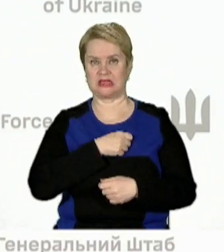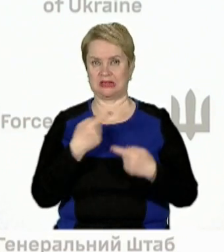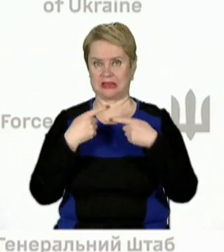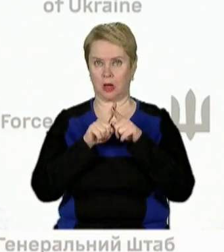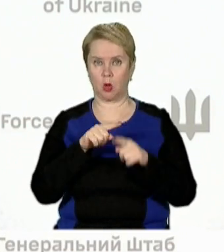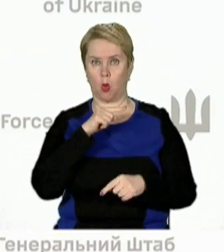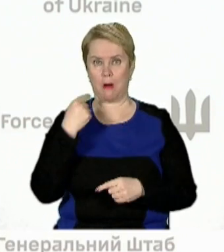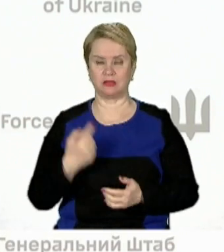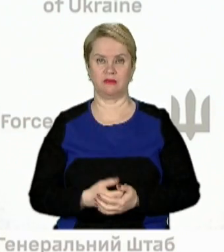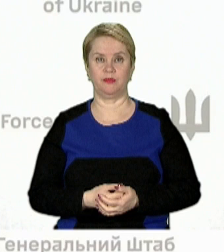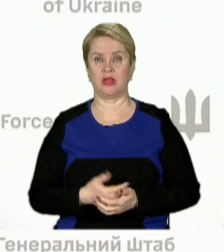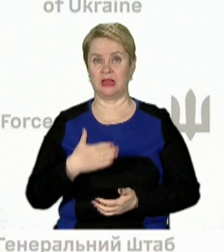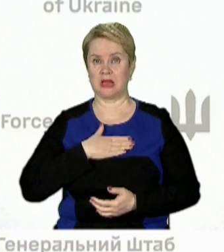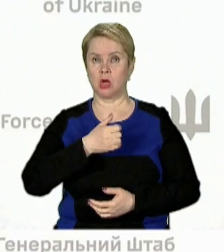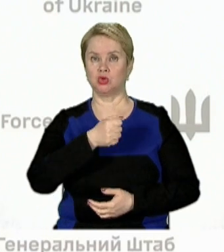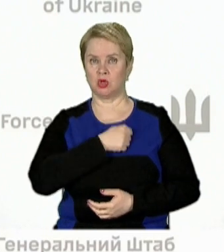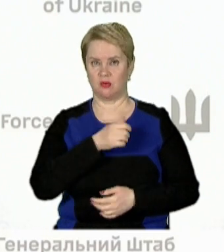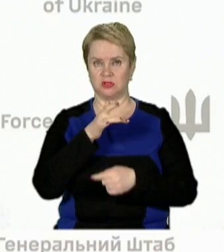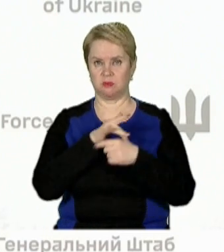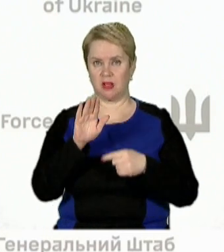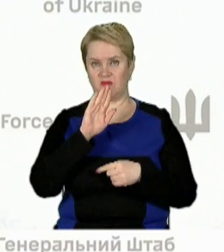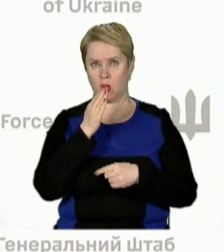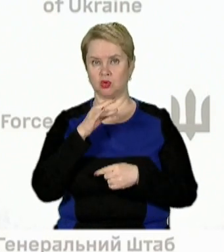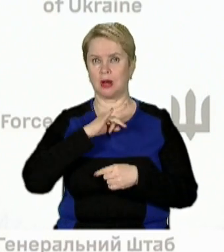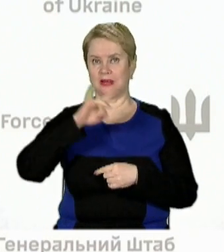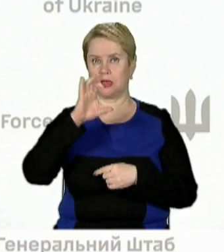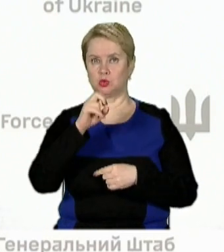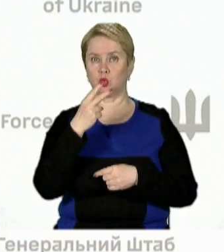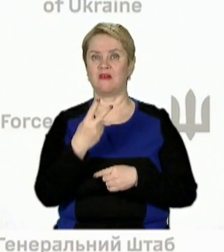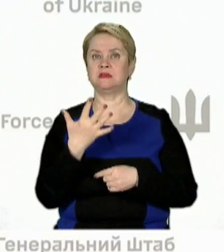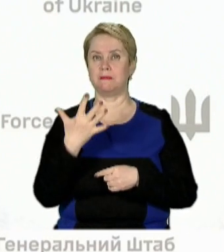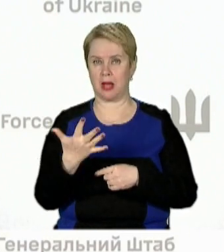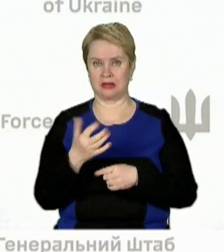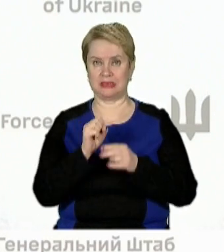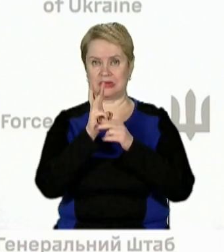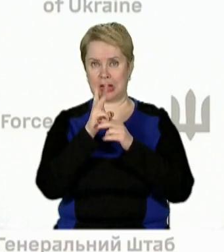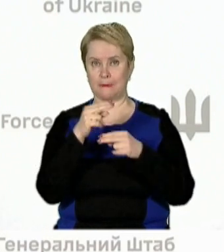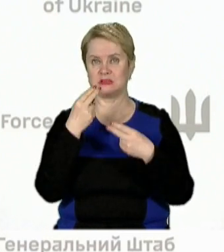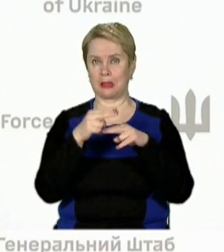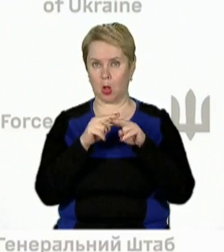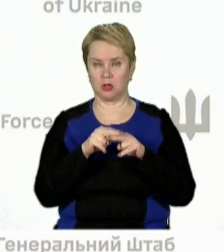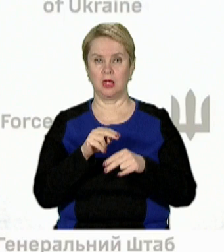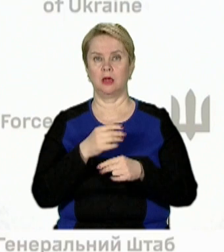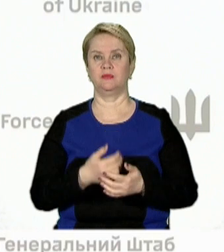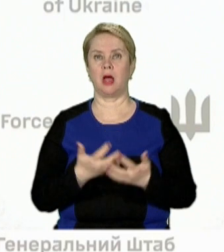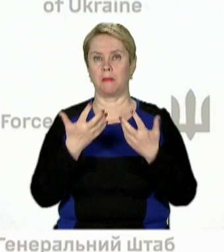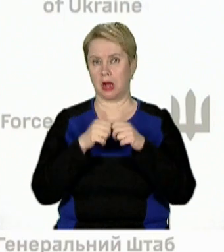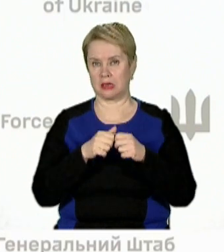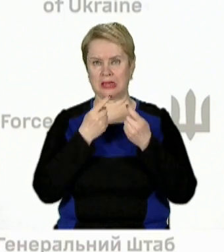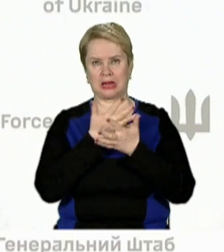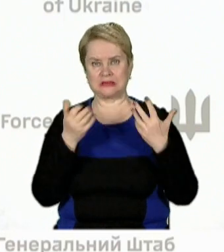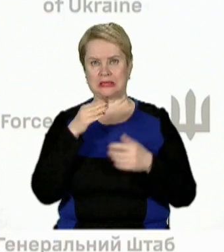техніки окупантів. Наші воїни збили ворожий літак Су-25 та 13 безпілотних літальних апаратів